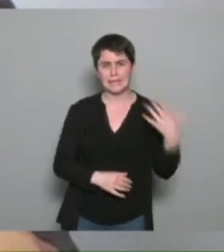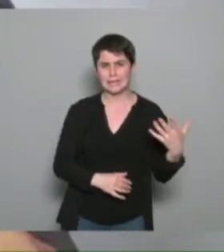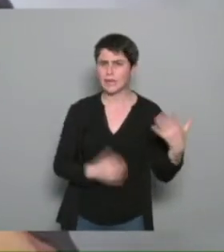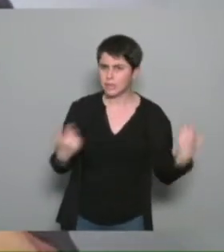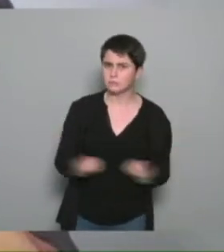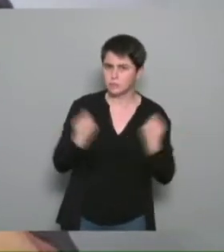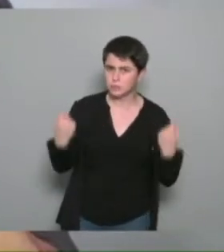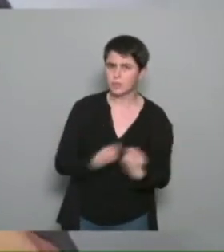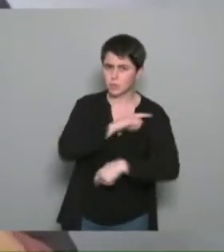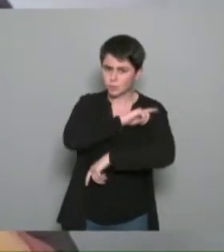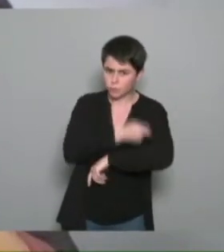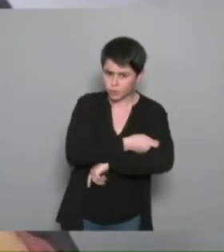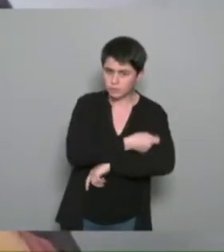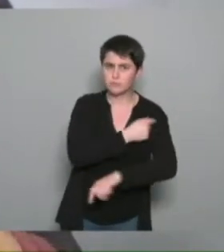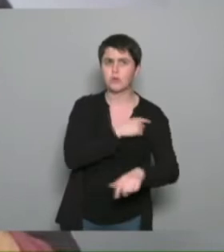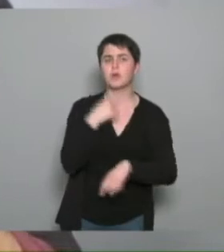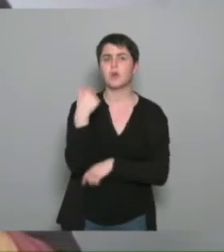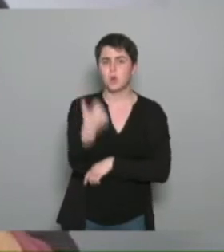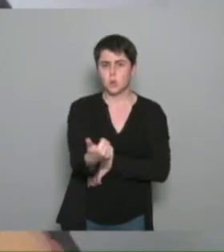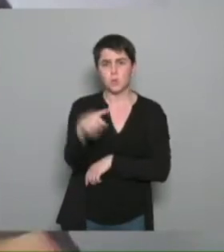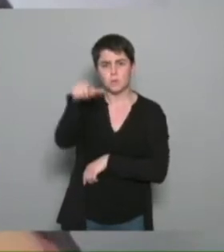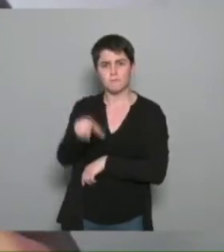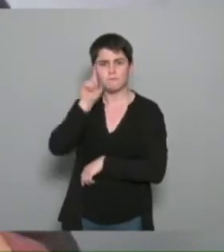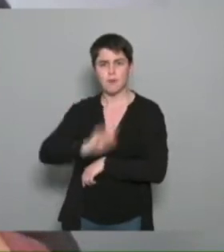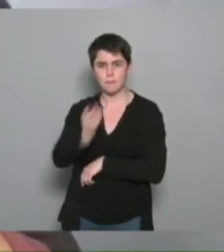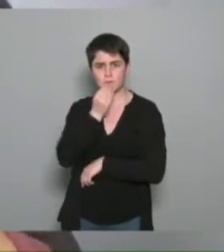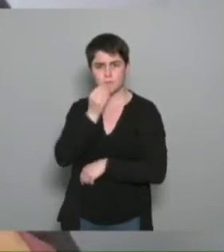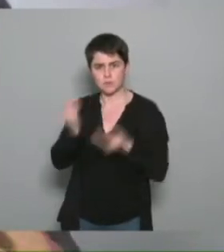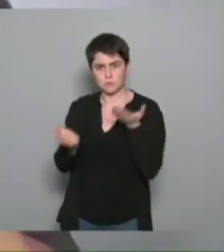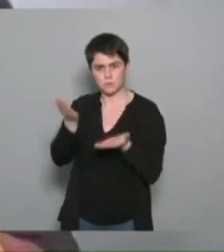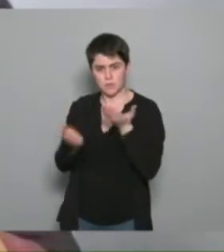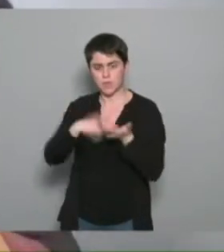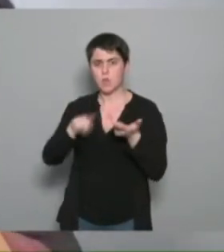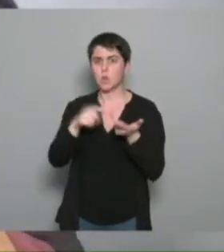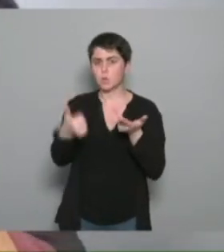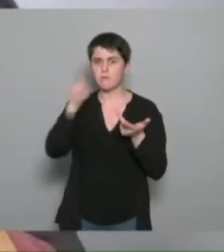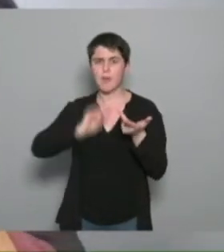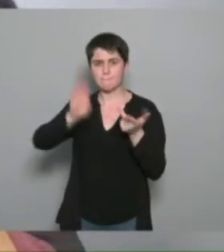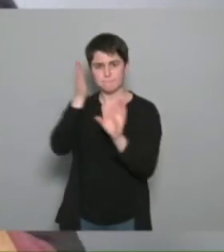y avait une nutritionniste une psychologue et le chef de service qui était mon chef